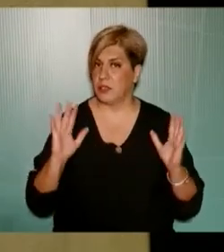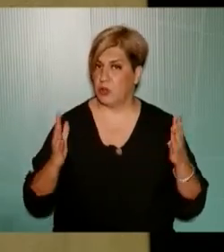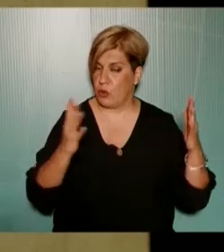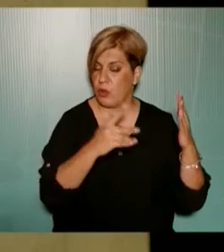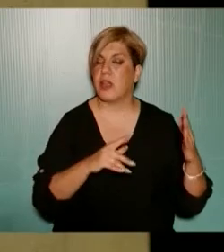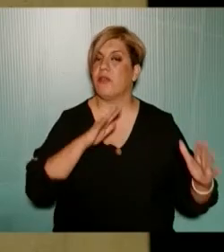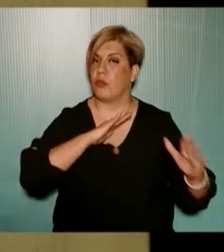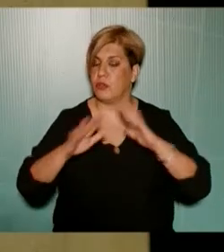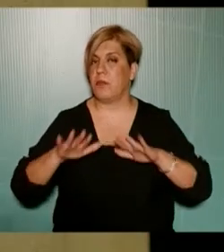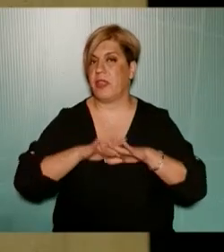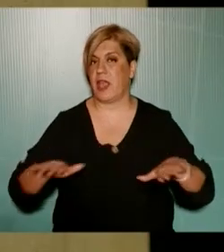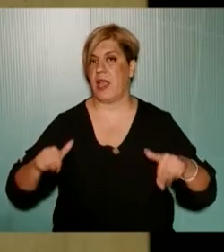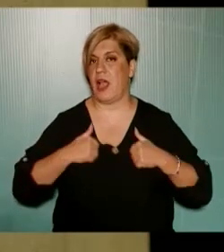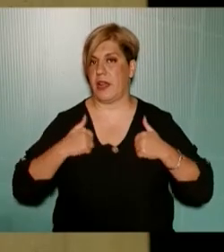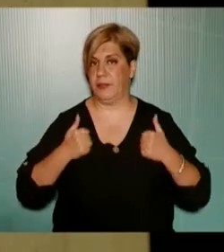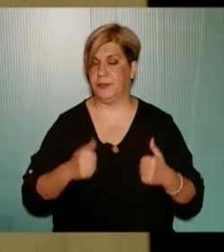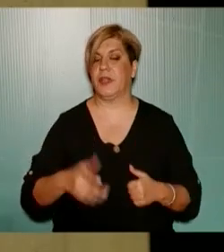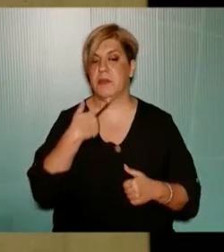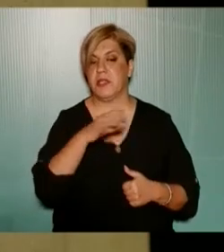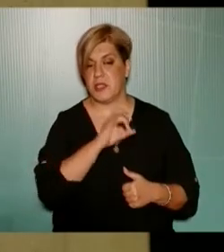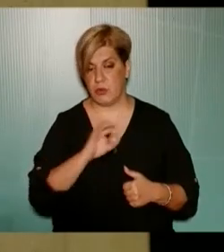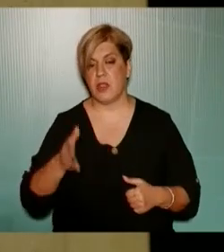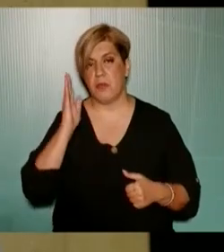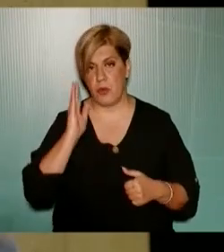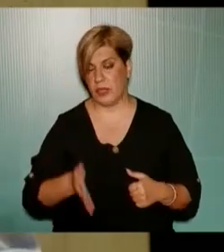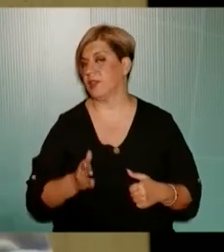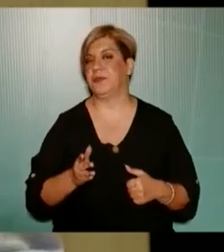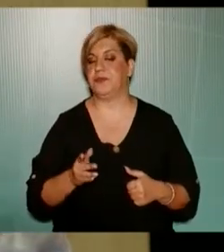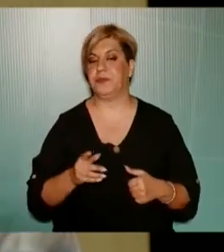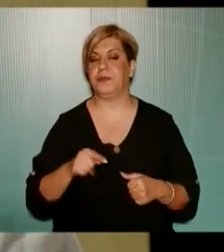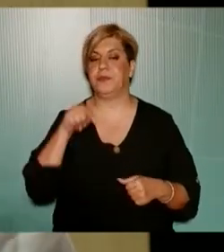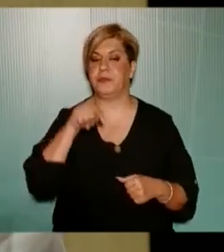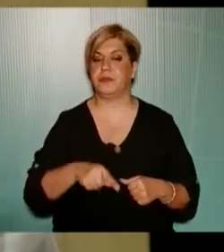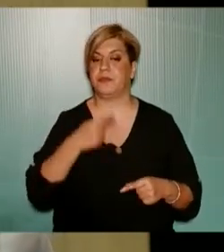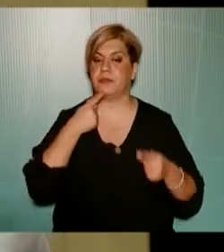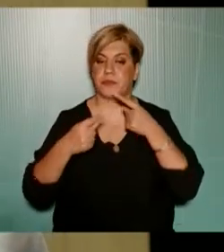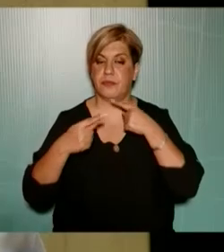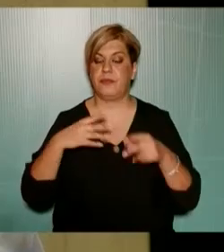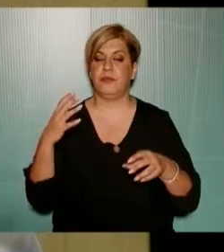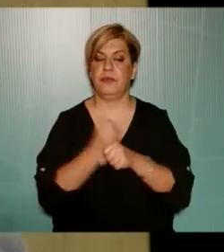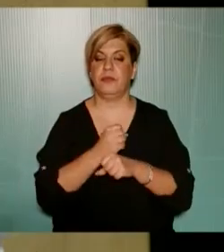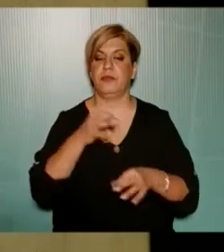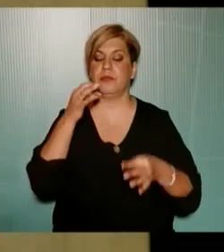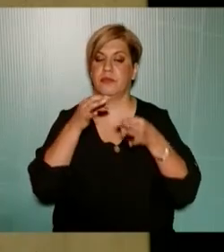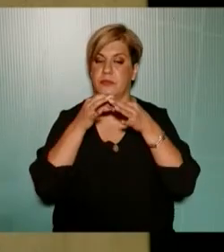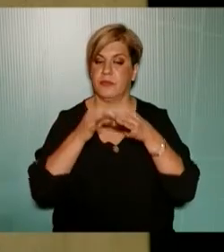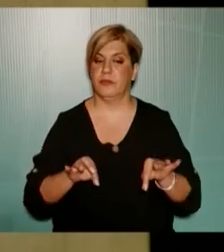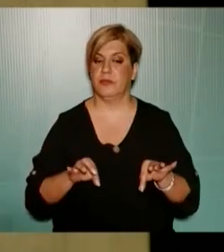φροντίζουν την παιδική χαρά και είμαι σίγουρος ότι θα μπορέσει μέσα από ένα τέτοιο διάλογο να βρεθεί μια λύση